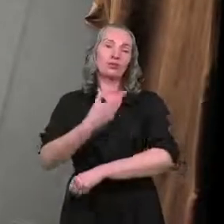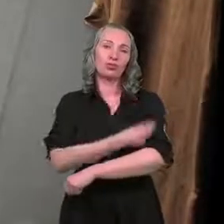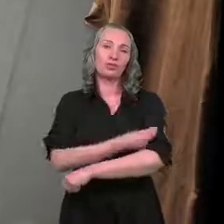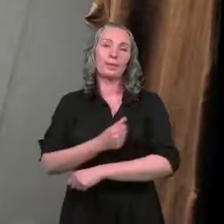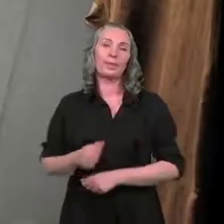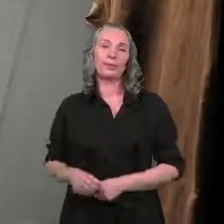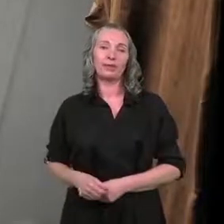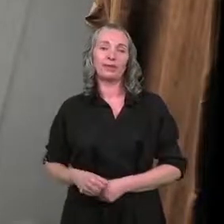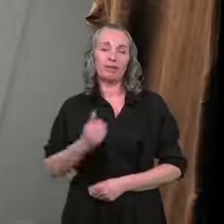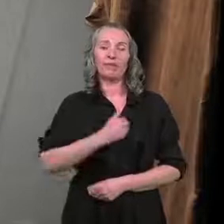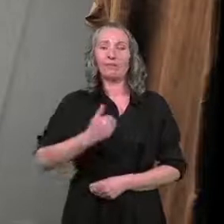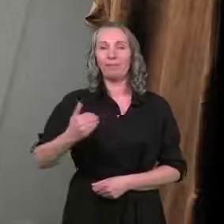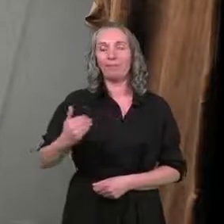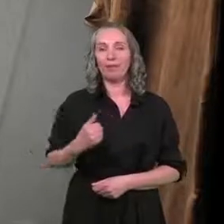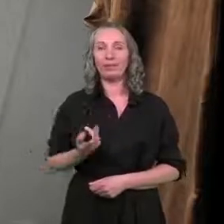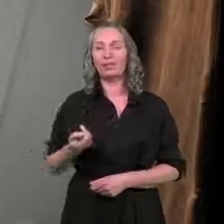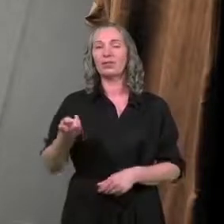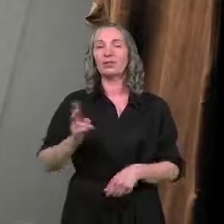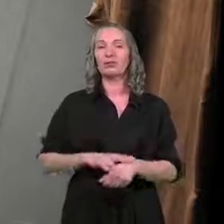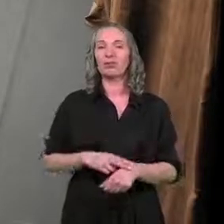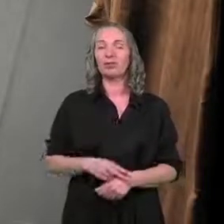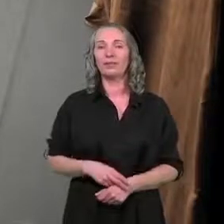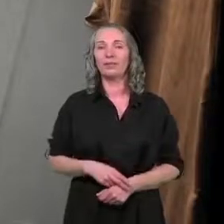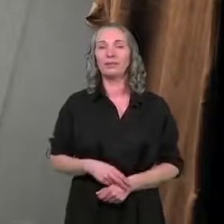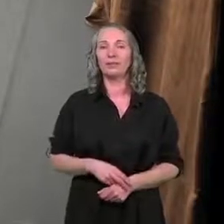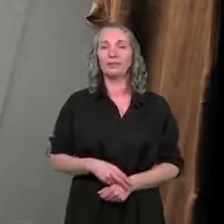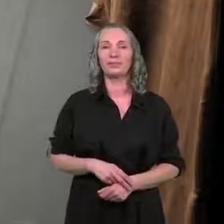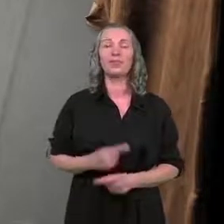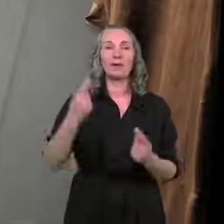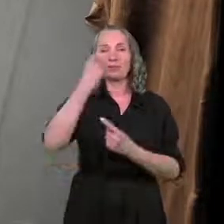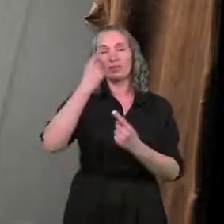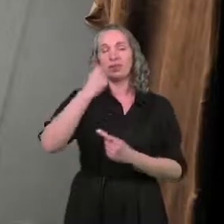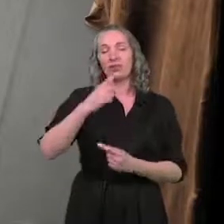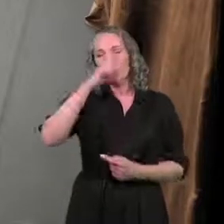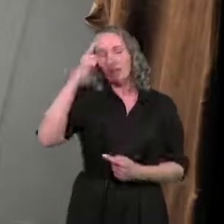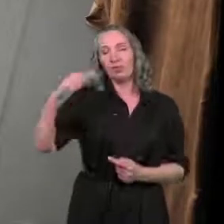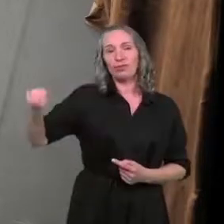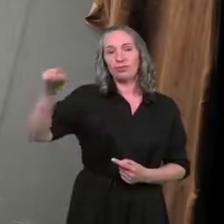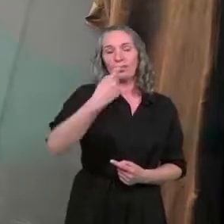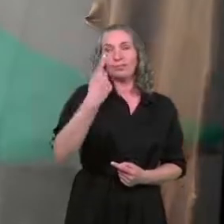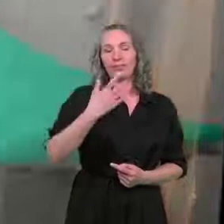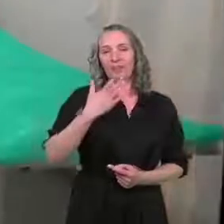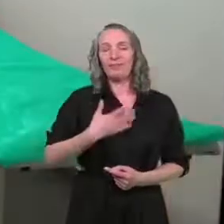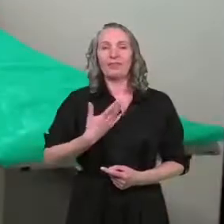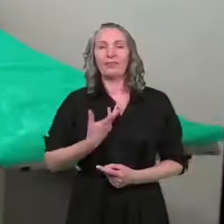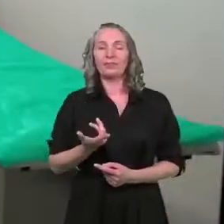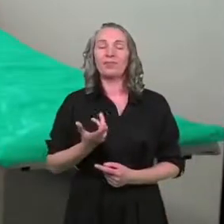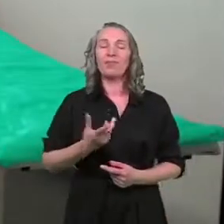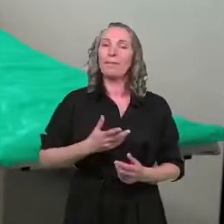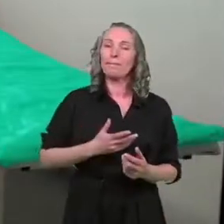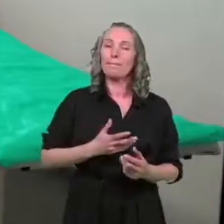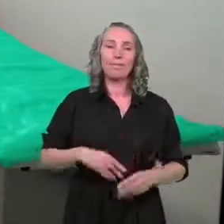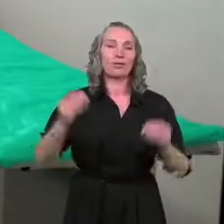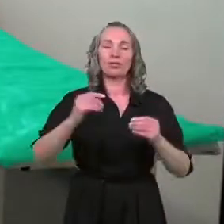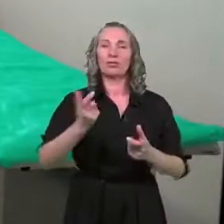w Polsce, które myślę, że państwo też mają takie wrażenie, że początek był